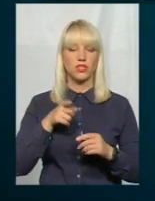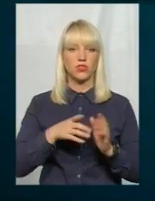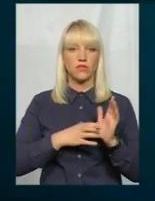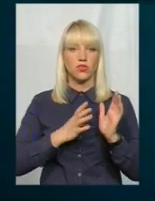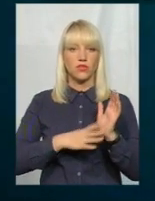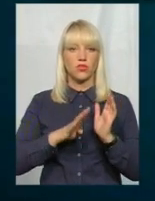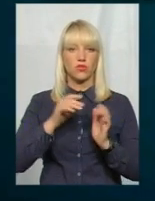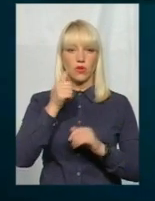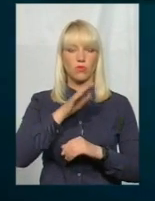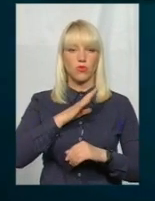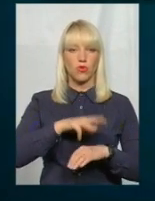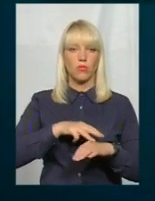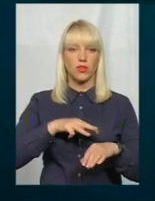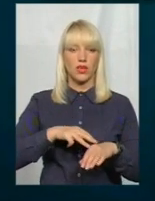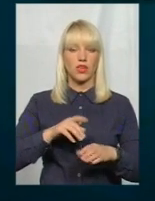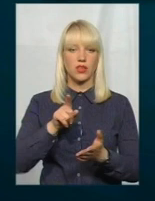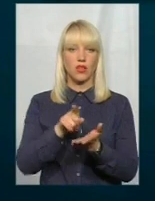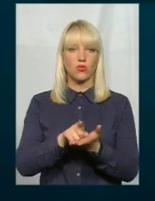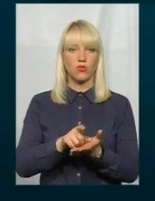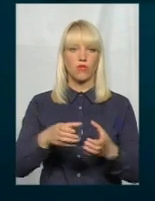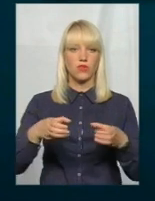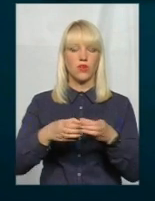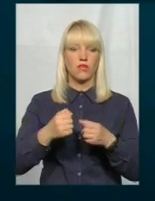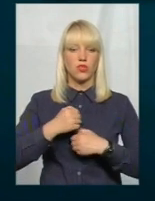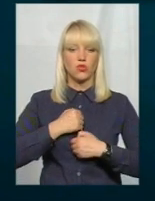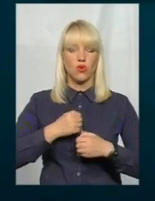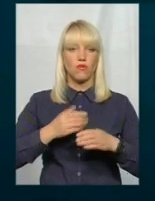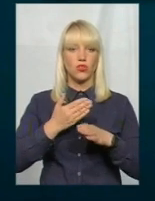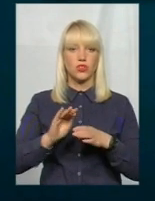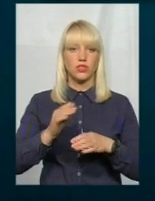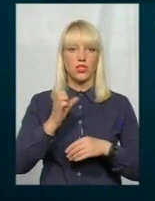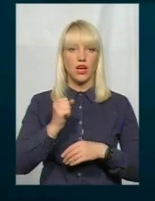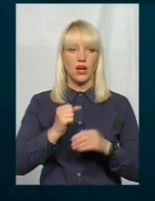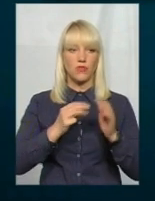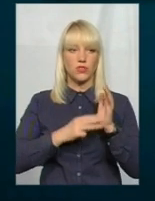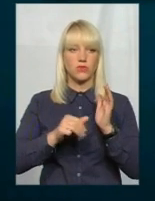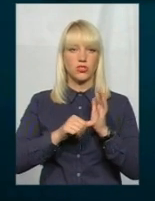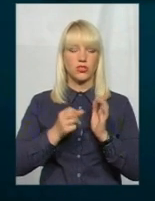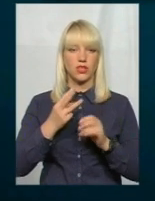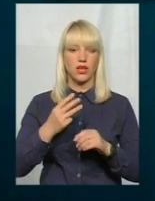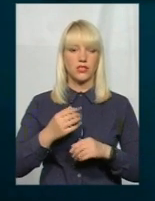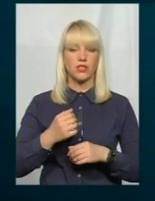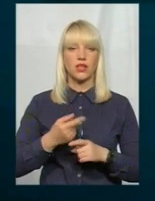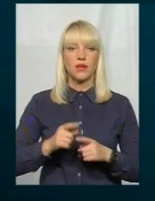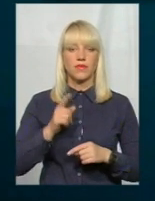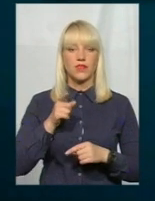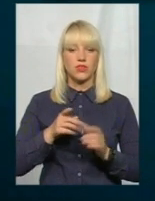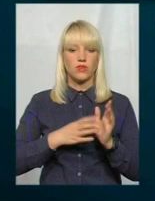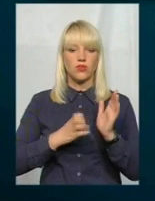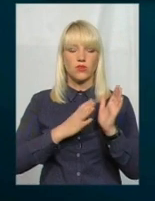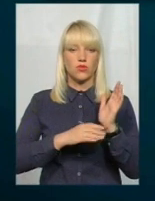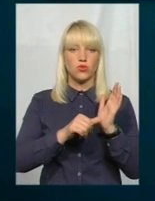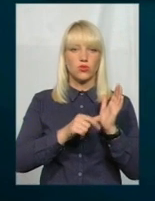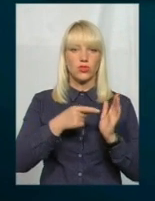командиром танкового зводу військової частини А-06-14 Збройних сил України. З 1996-го по